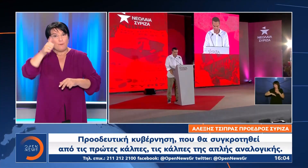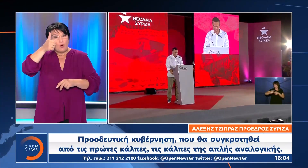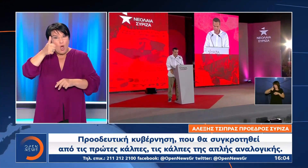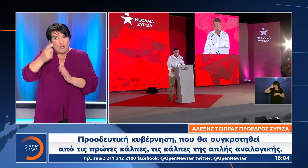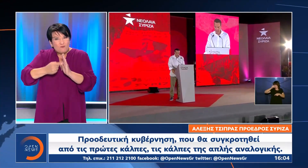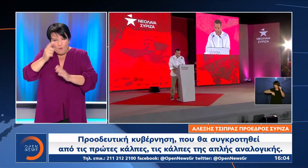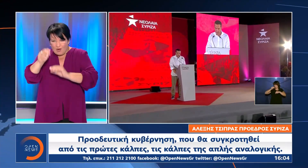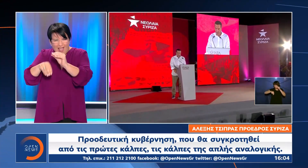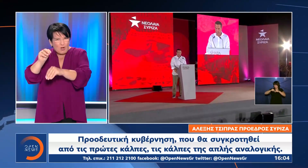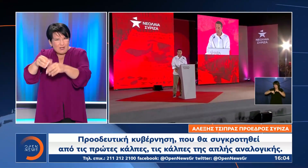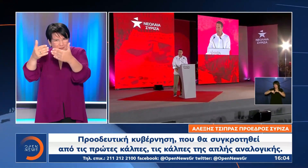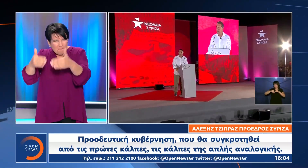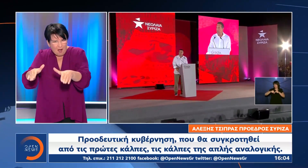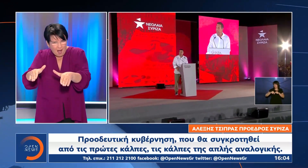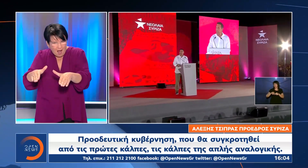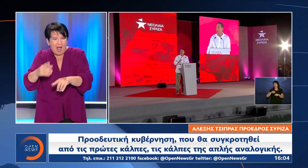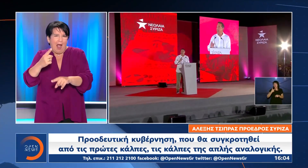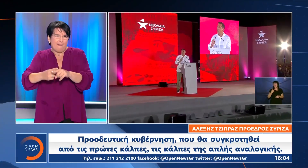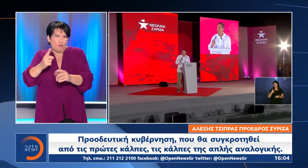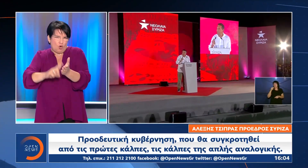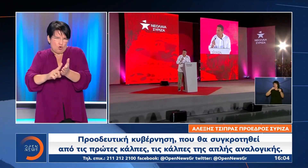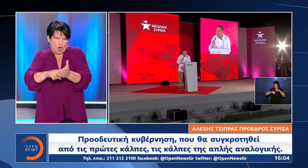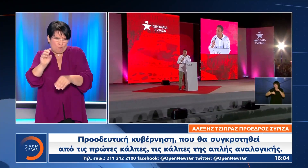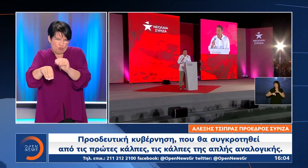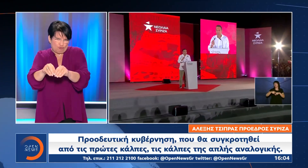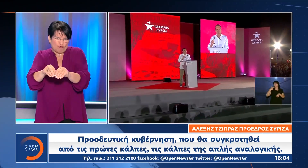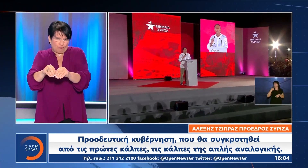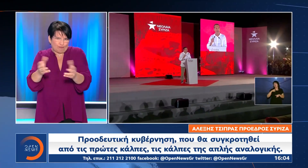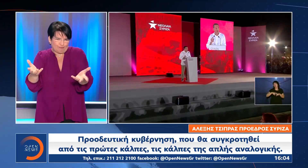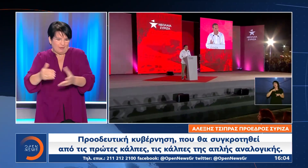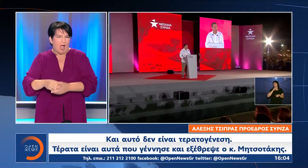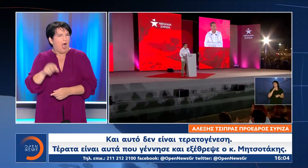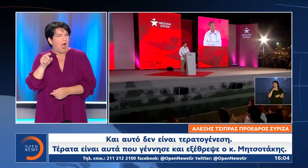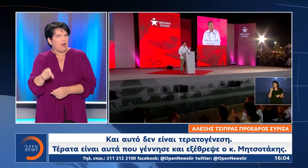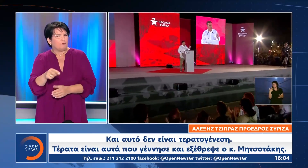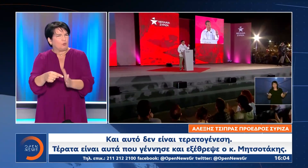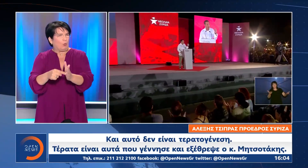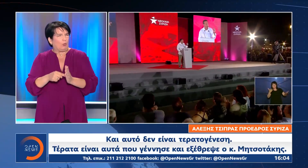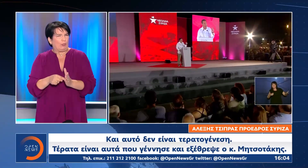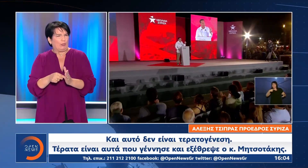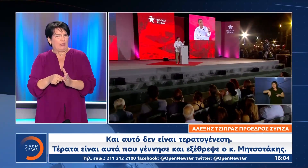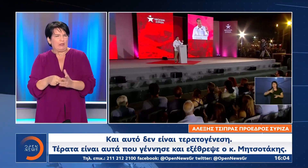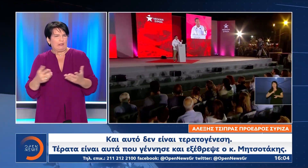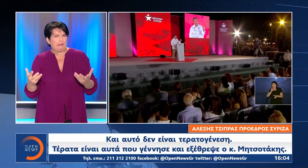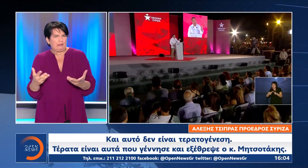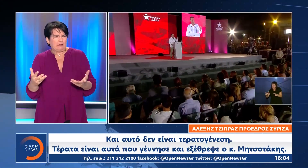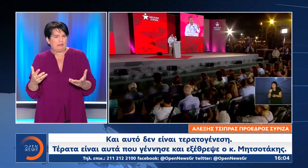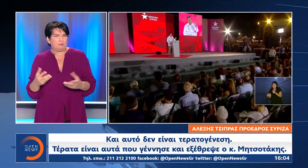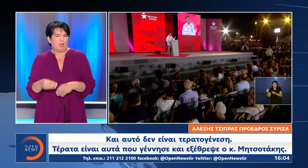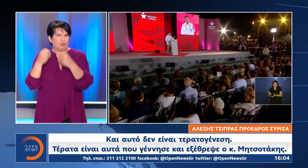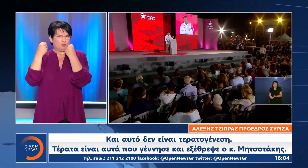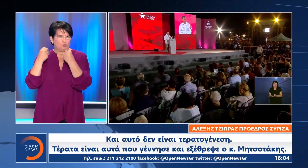κάλπες Τις κάλπες της απλής αναλογικής Και αυτό Αυτό Δεν είναι